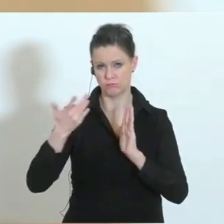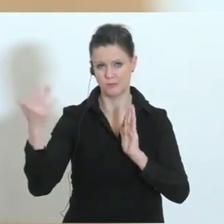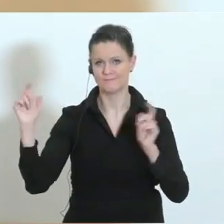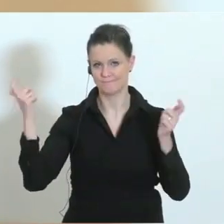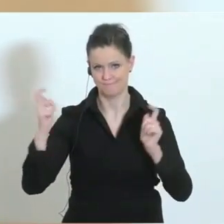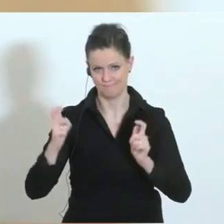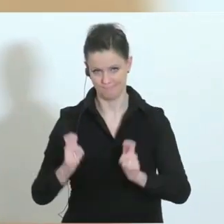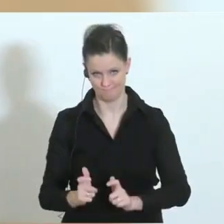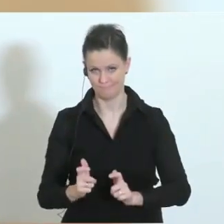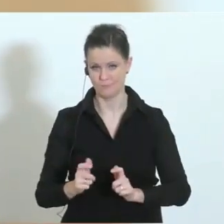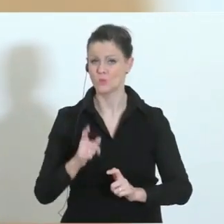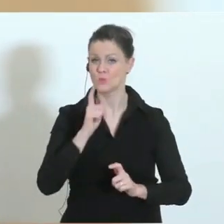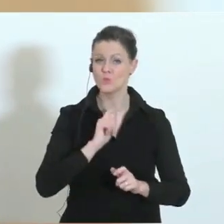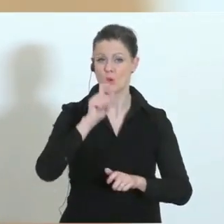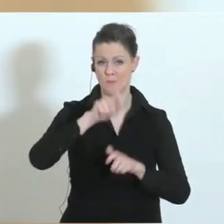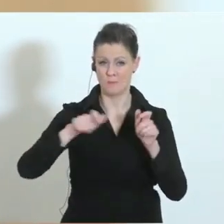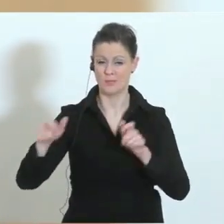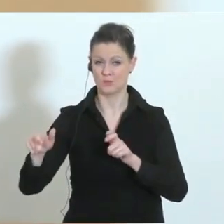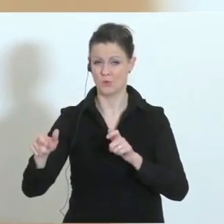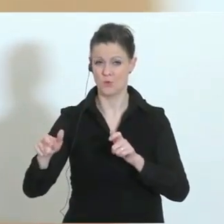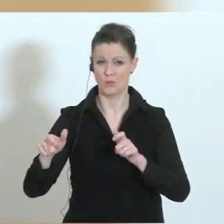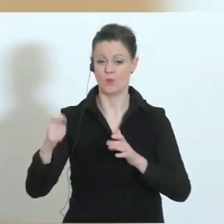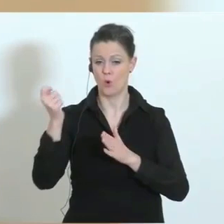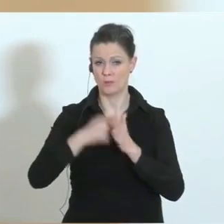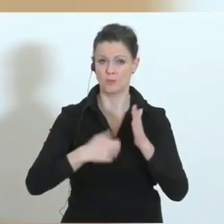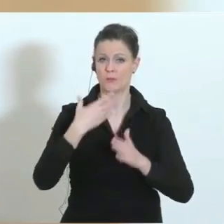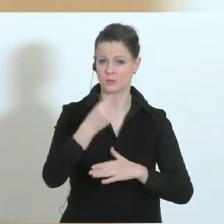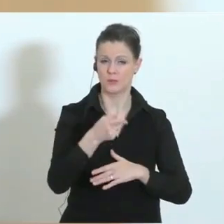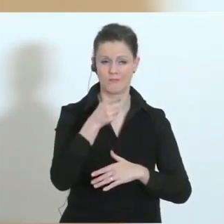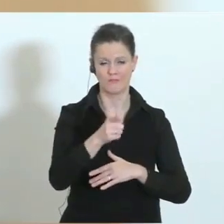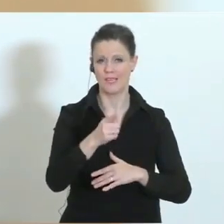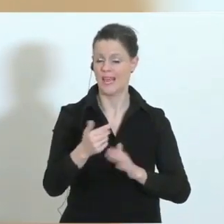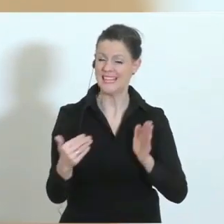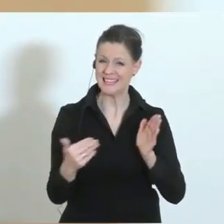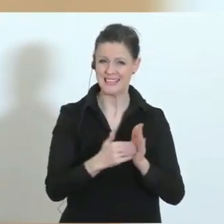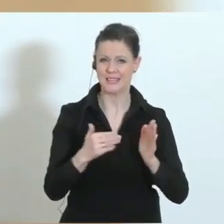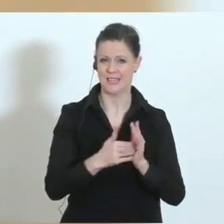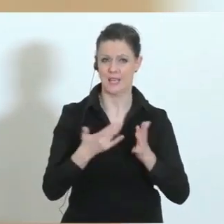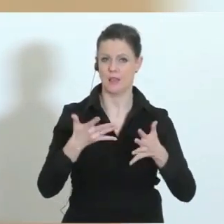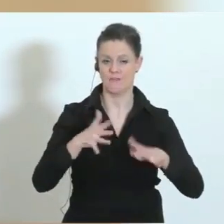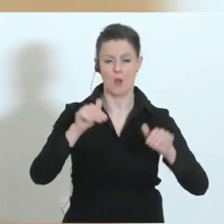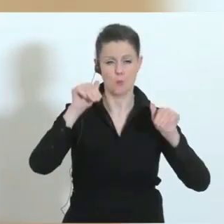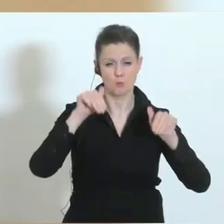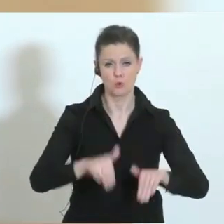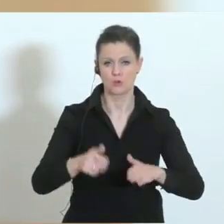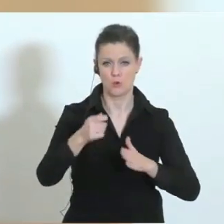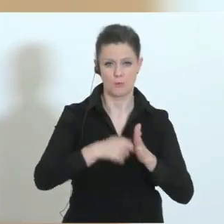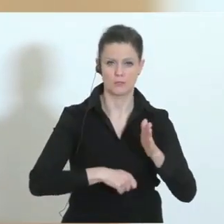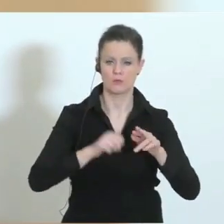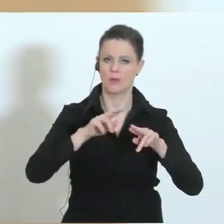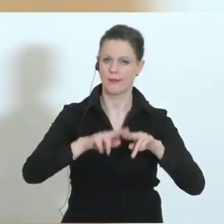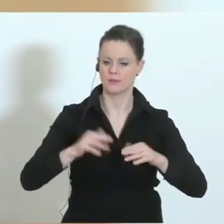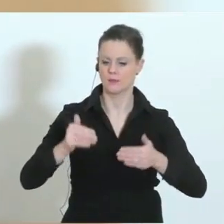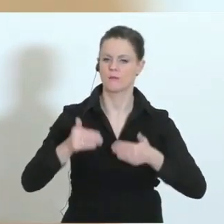indem nur die Personen operiert werden, wo es medizinisch akut wirklich den Bedarf gibt. Alles andere wird ebenfalls verschoben